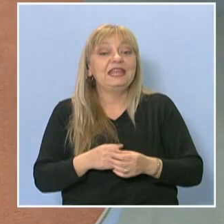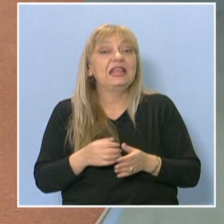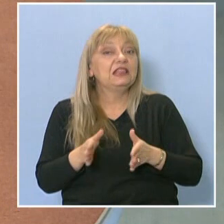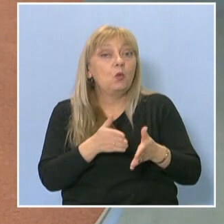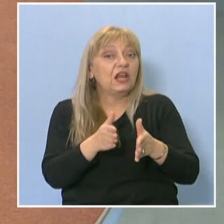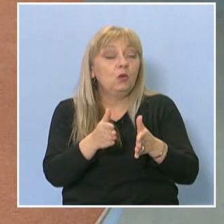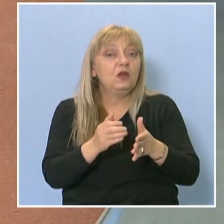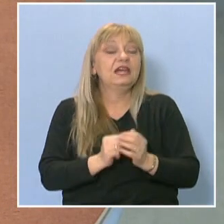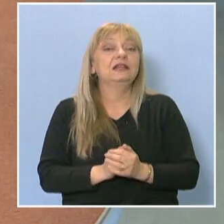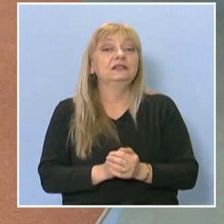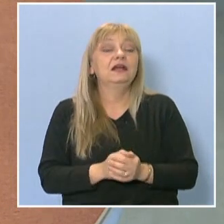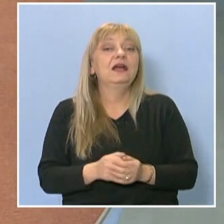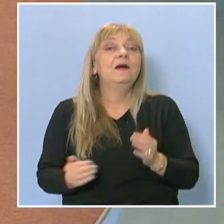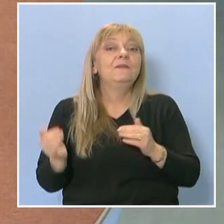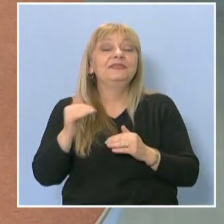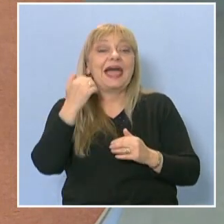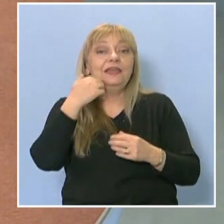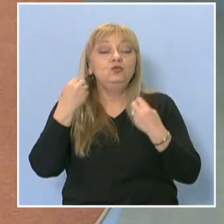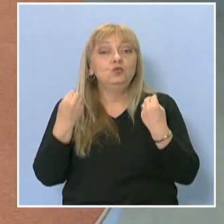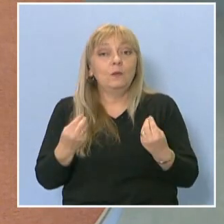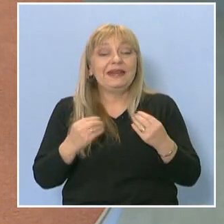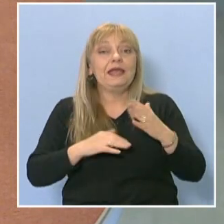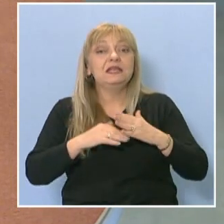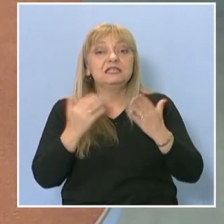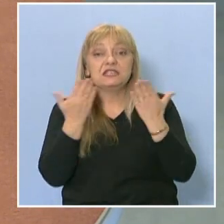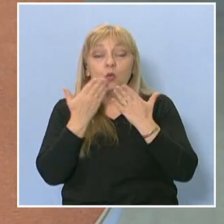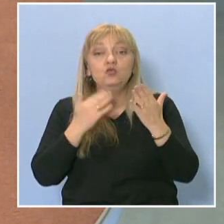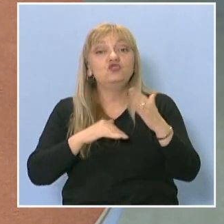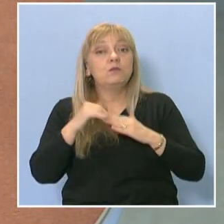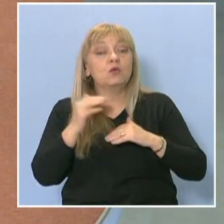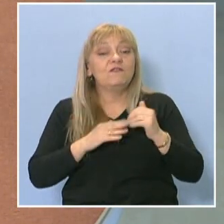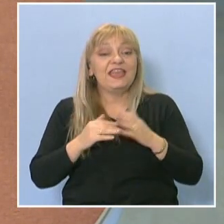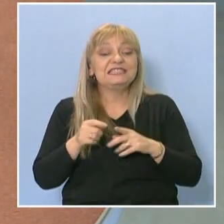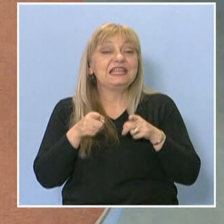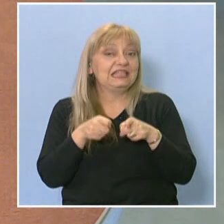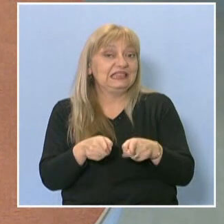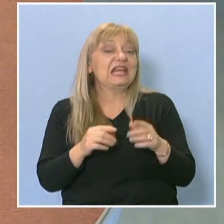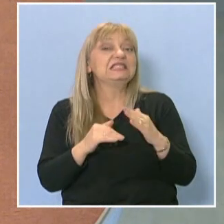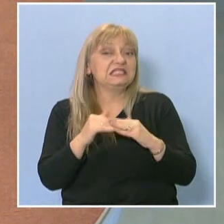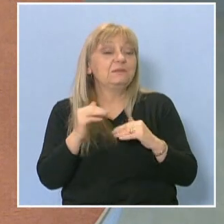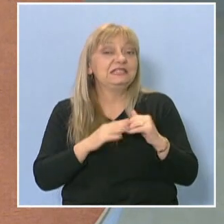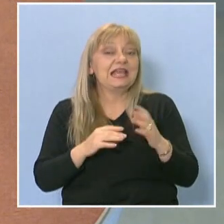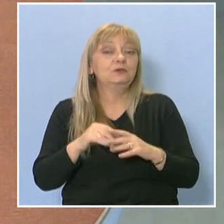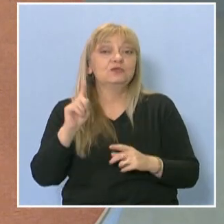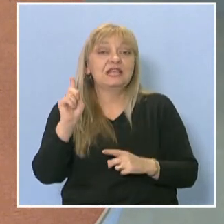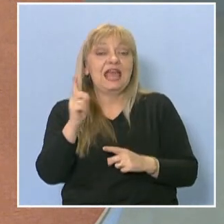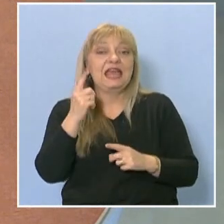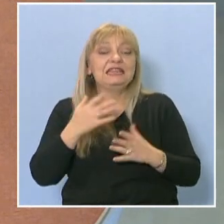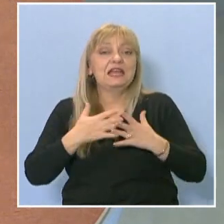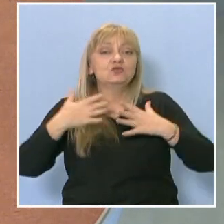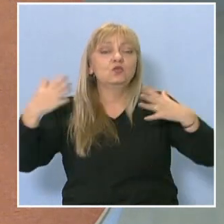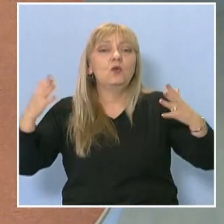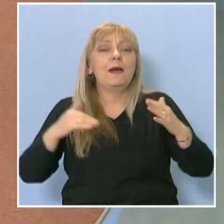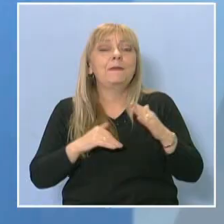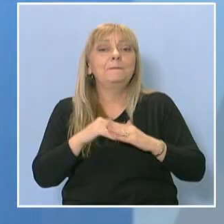най-добре се учи професията, защото тази специалност е една с една изключителна